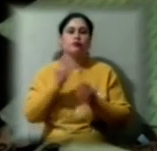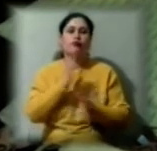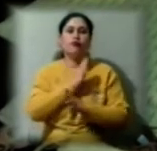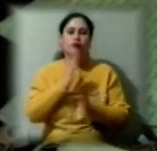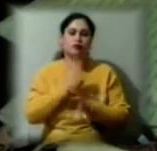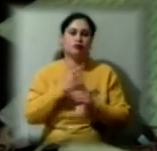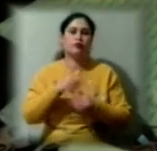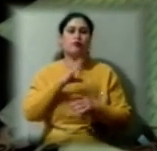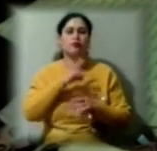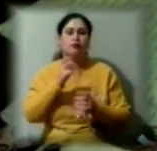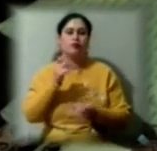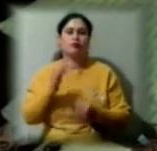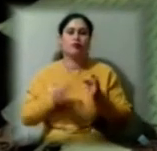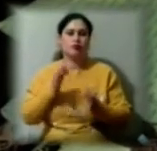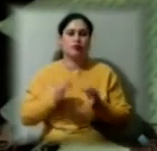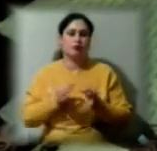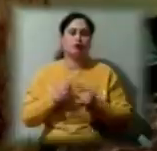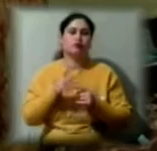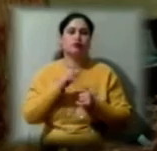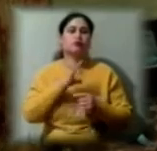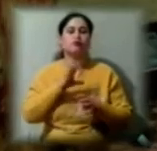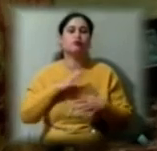природі, щоб було здоров'ячко.